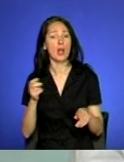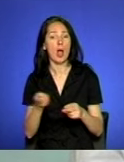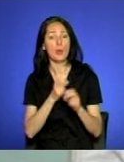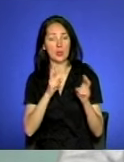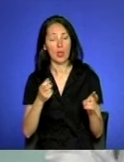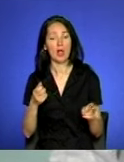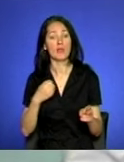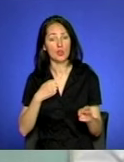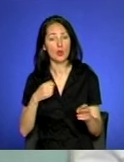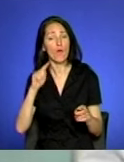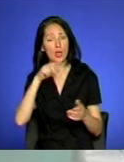будь-якого іншого. Дякую перегляд!